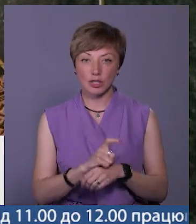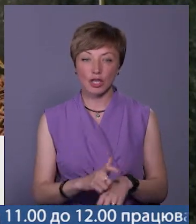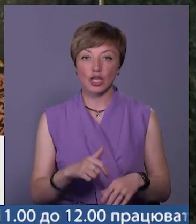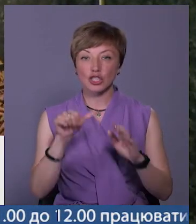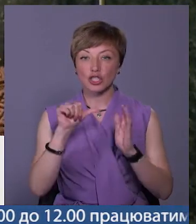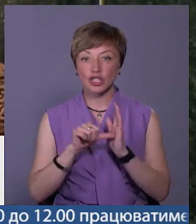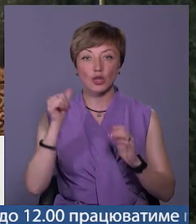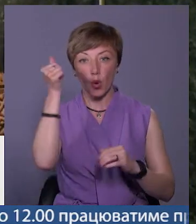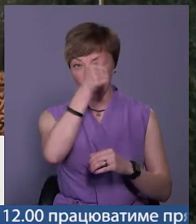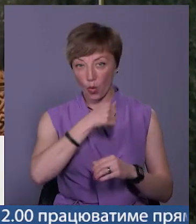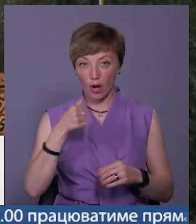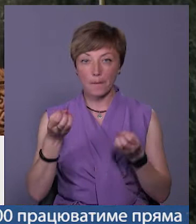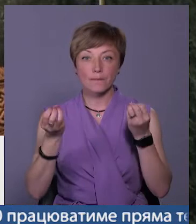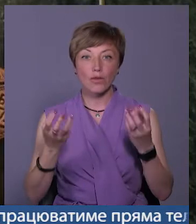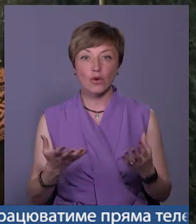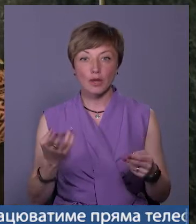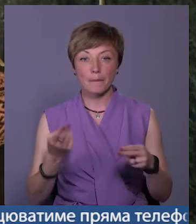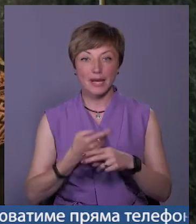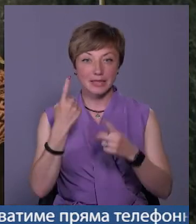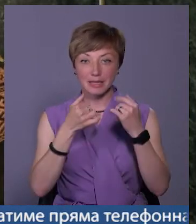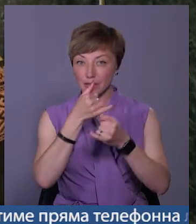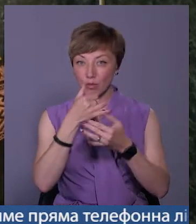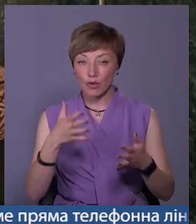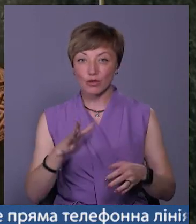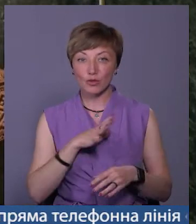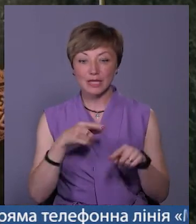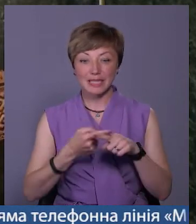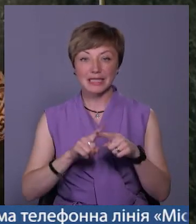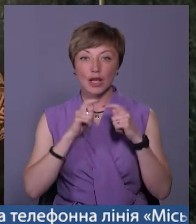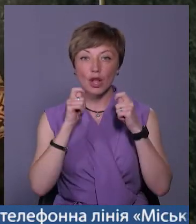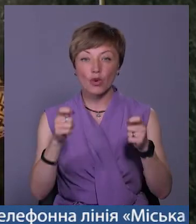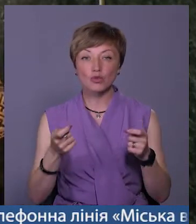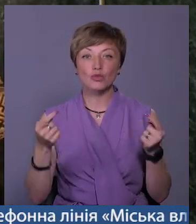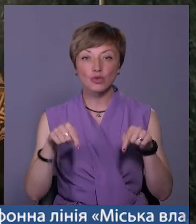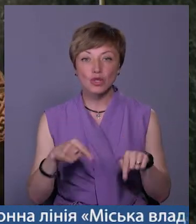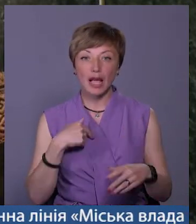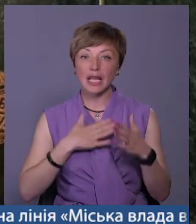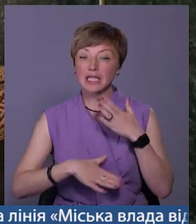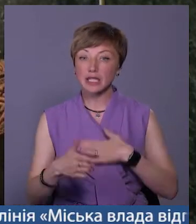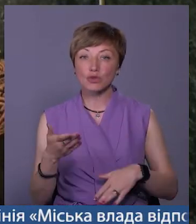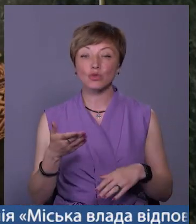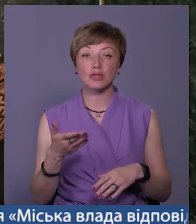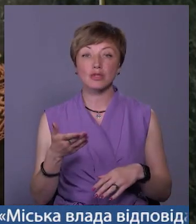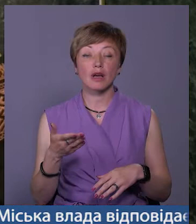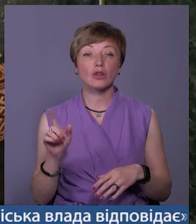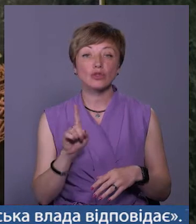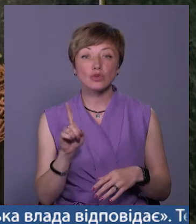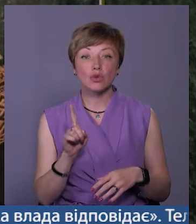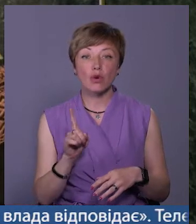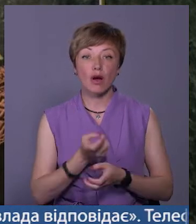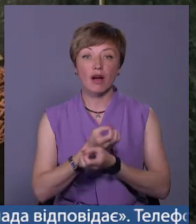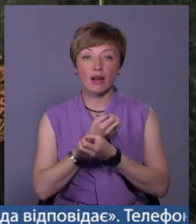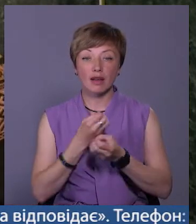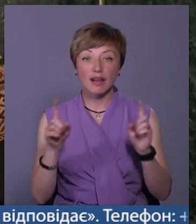шість років, просто без ліс, не можу бути на цих нагородженнях, тому що я тішуся з того, що квітне